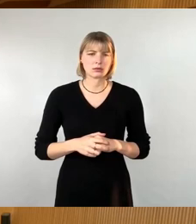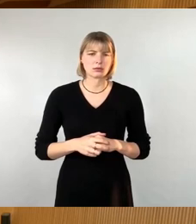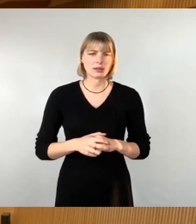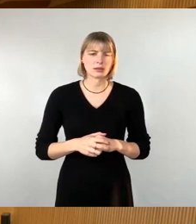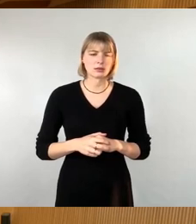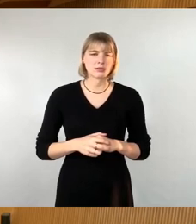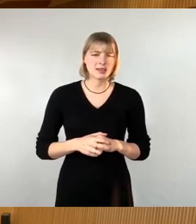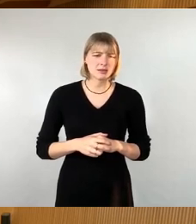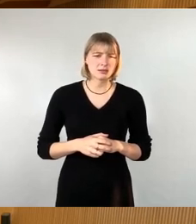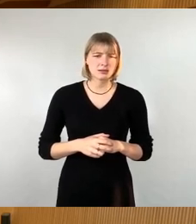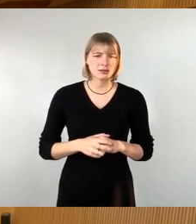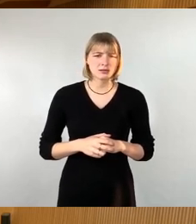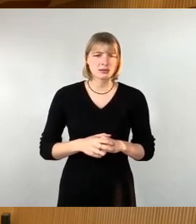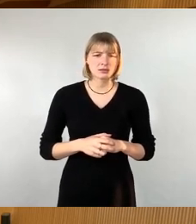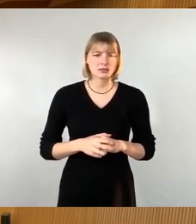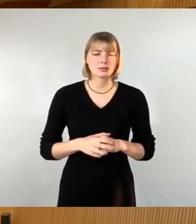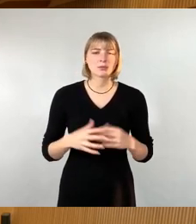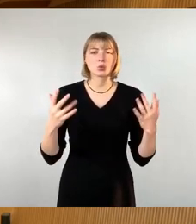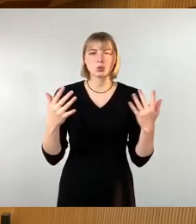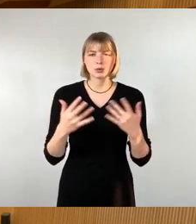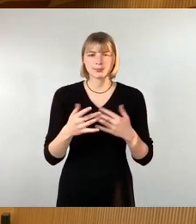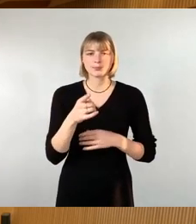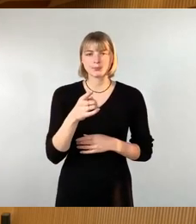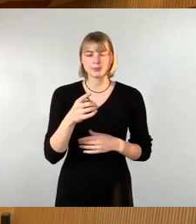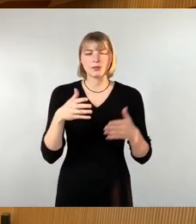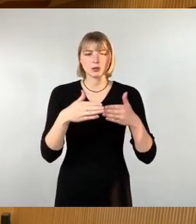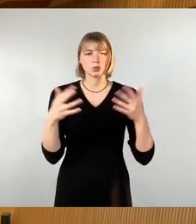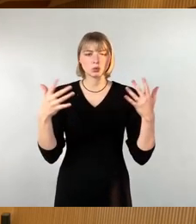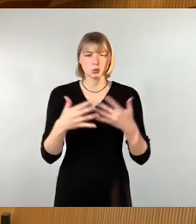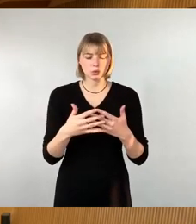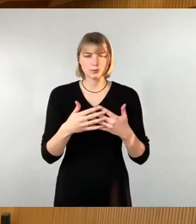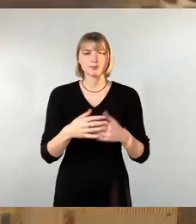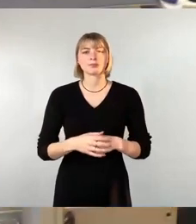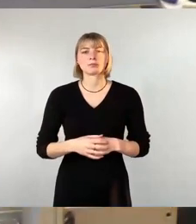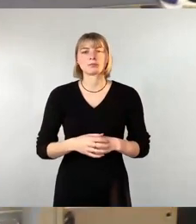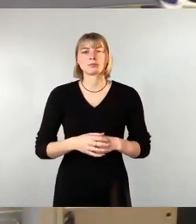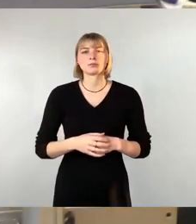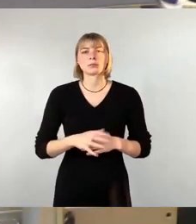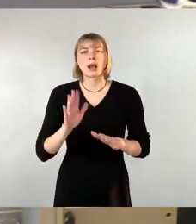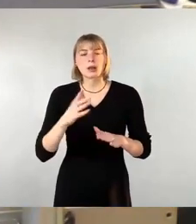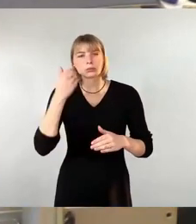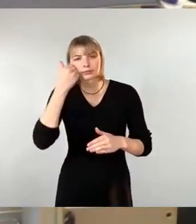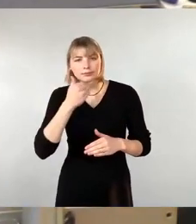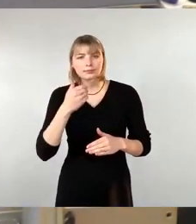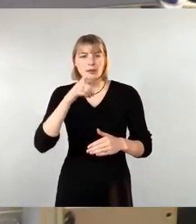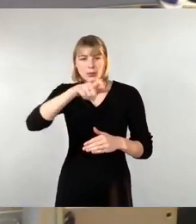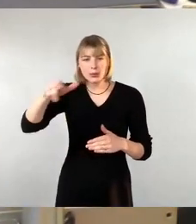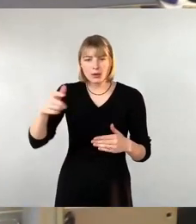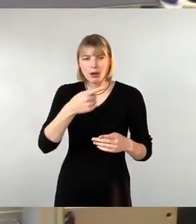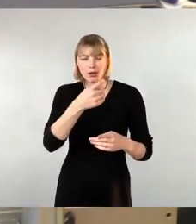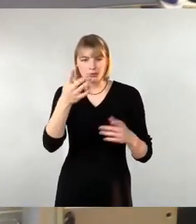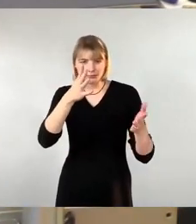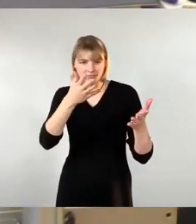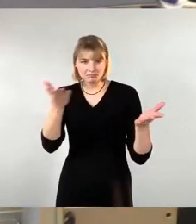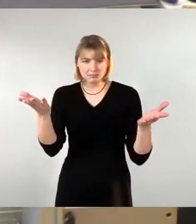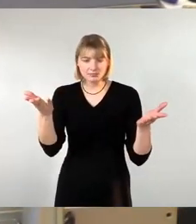Sehr geehrter Herr Oberbürgermeister, verehrte Kolleginnen und Kollegen, liebe Mitbürgerinnen und Mitbürger auf der Tribüne und im